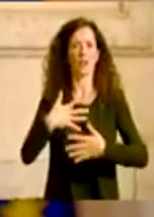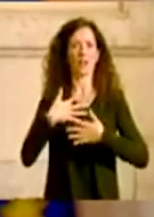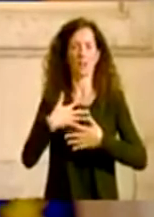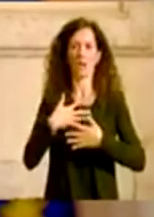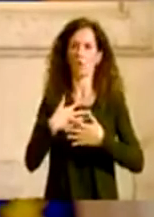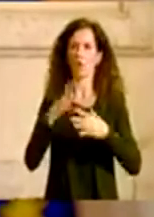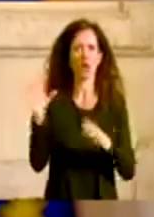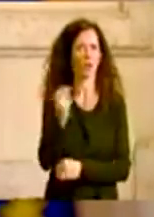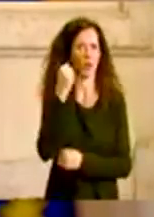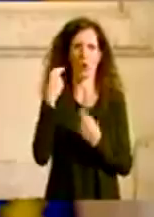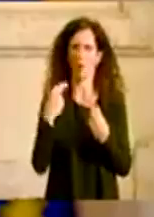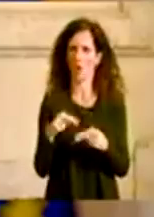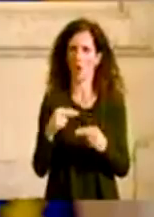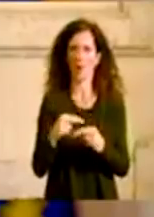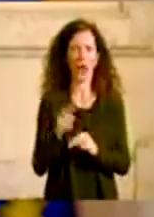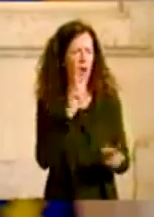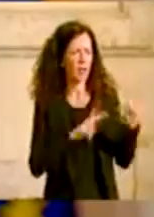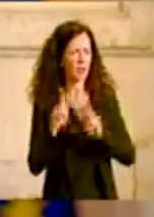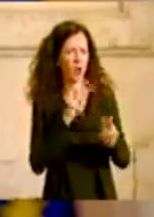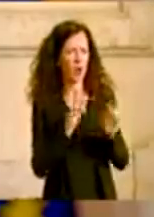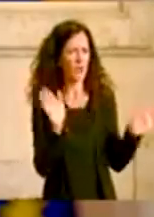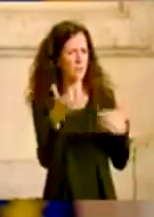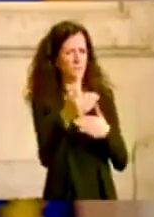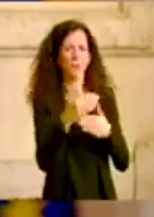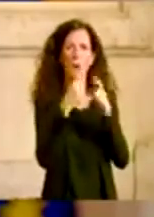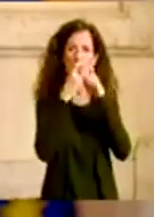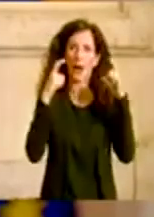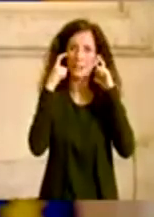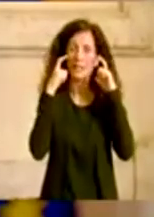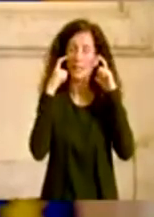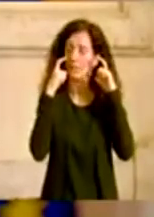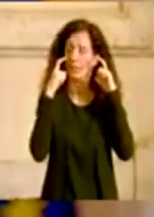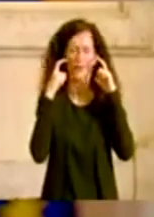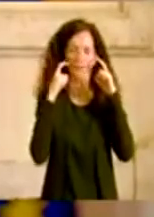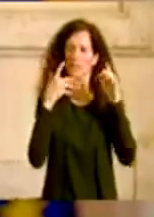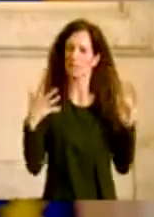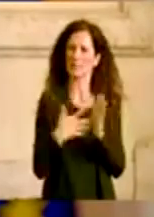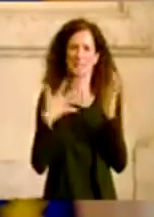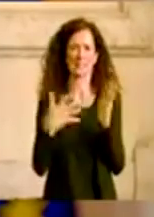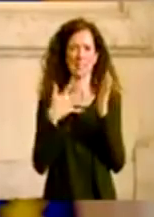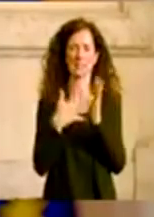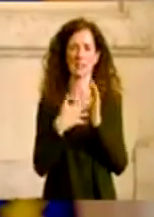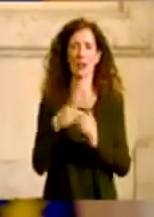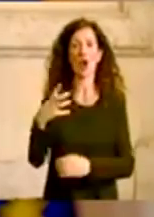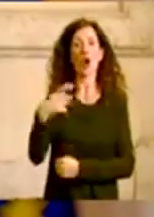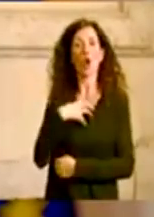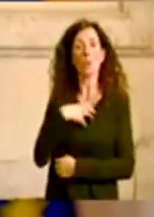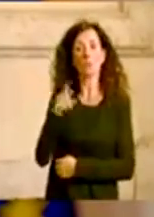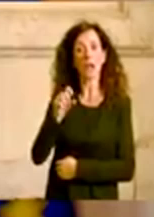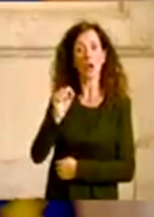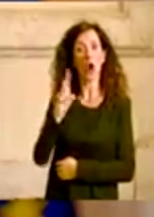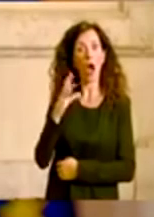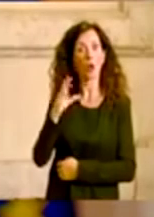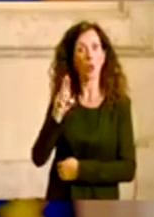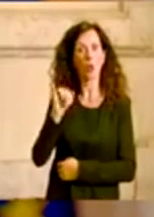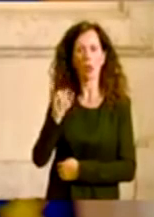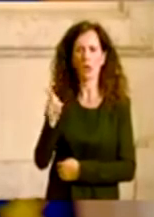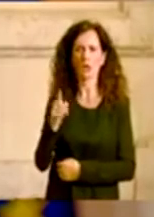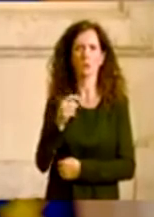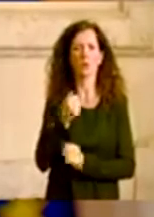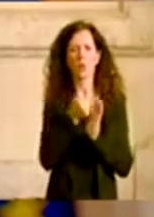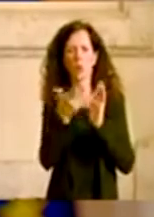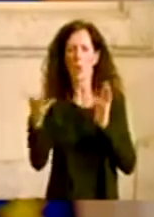procacciarsi una partita di mascherine. Quello che ha fatto Arcuri, i numeri parlano chiaro e sono numeri trasparenti.